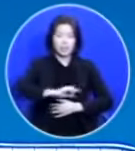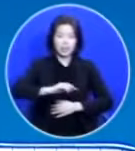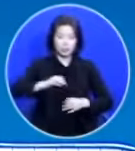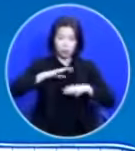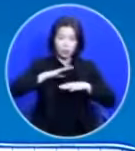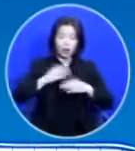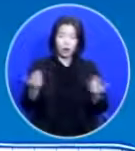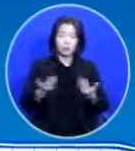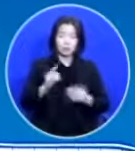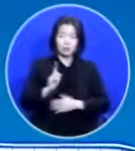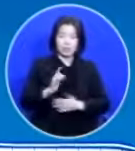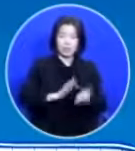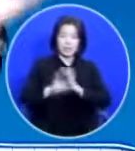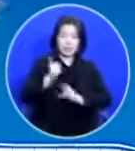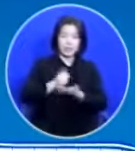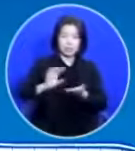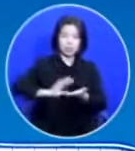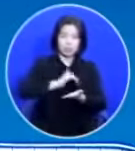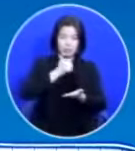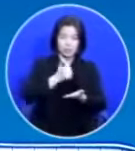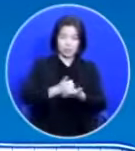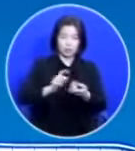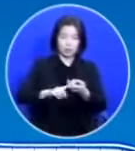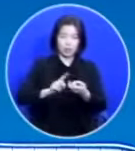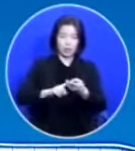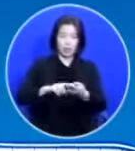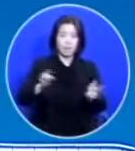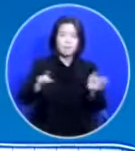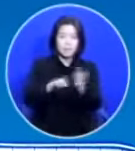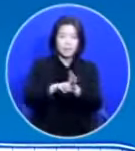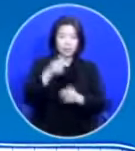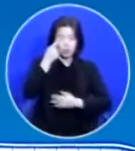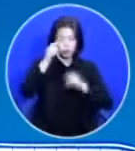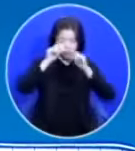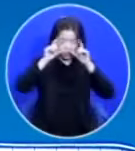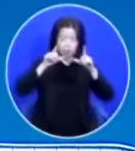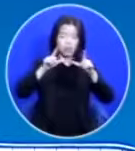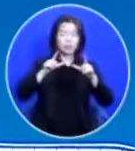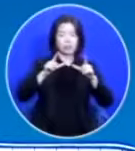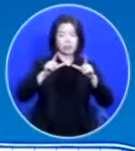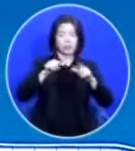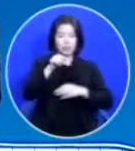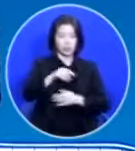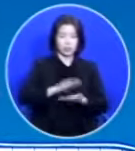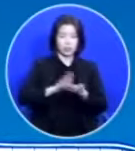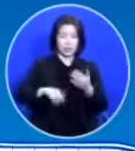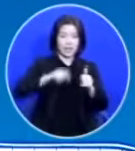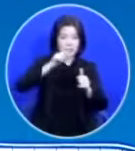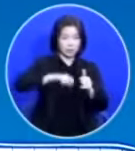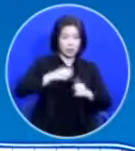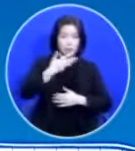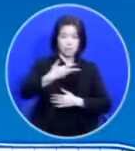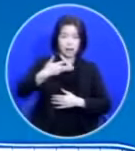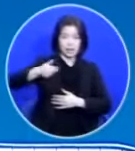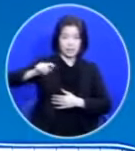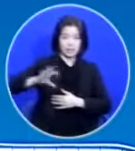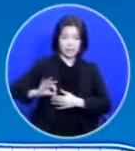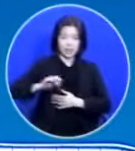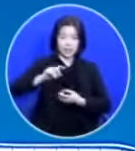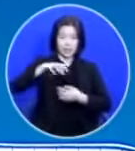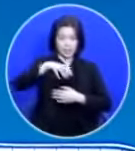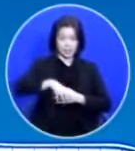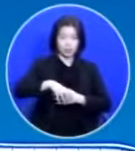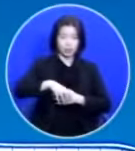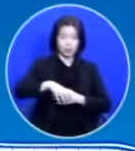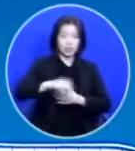그리스도에 대한 우리의 믿음의 눈이 열리는 것입니다 여러분 오늘 히브리스 8장에서는 예수님을 아주